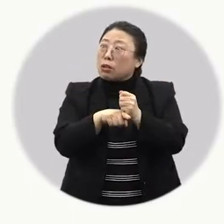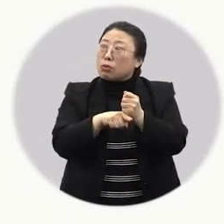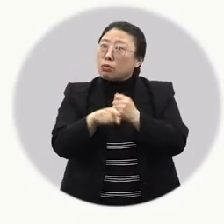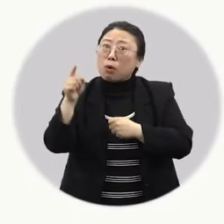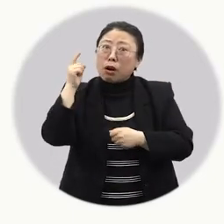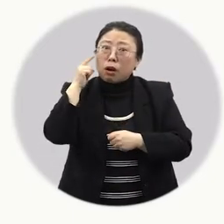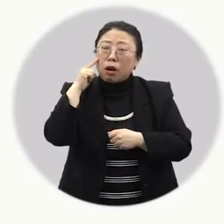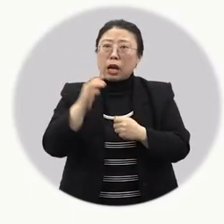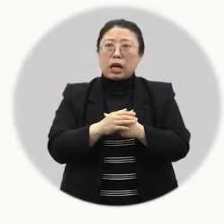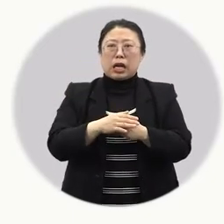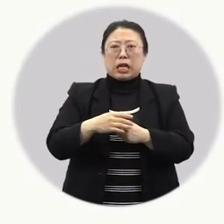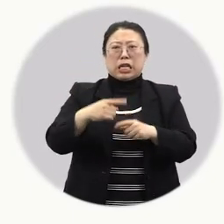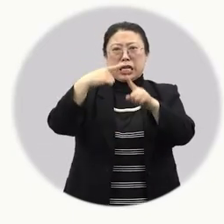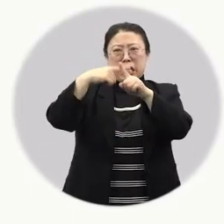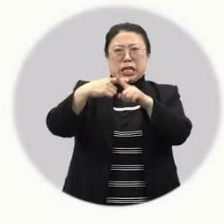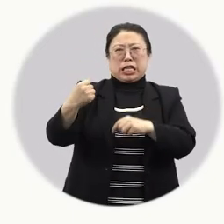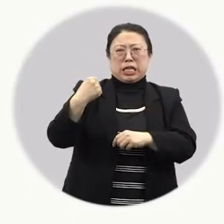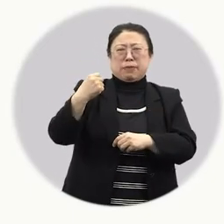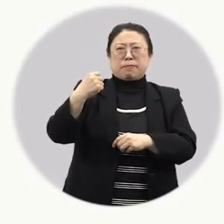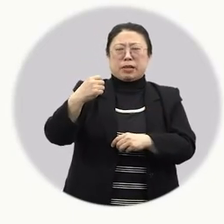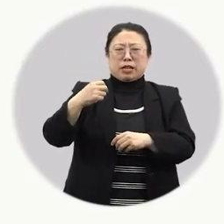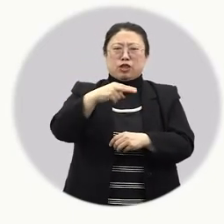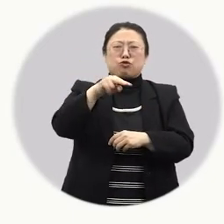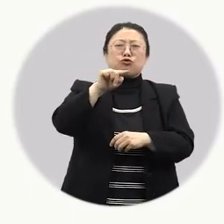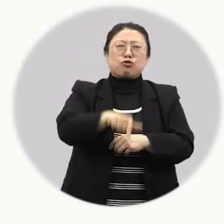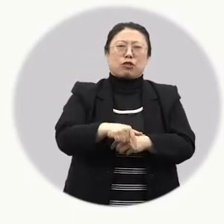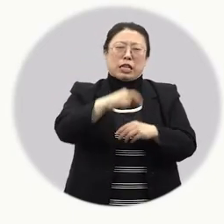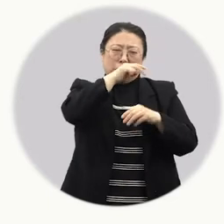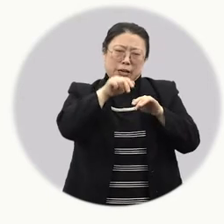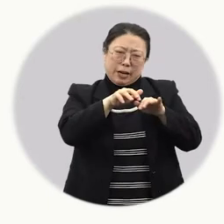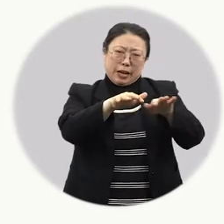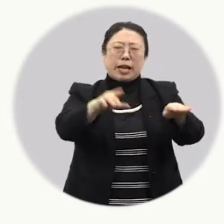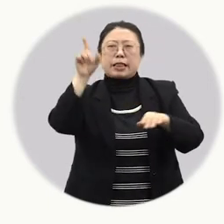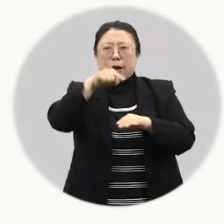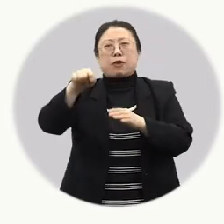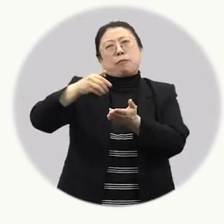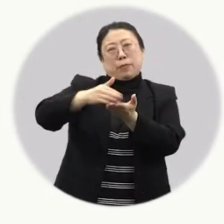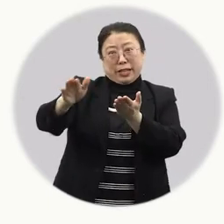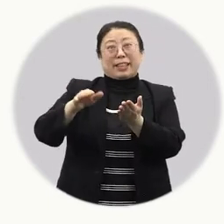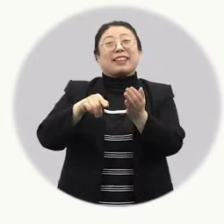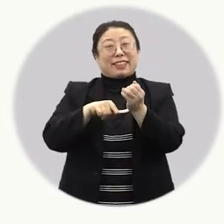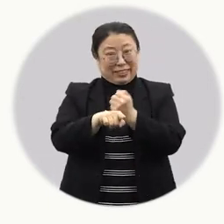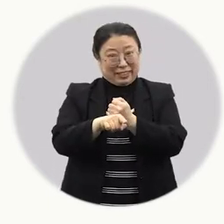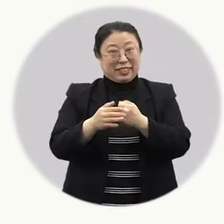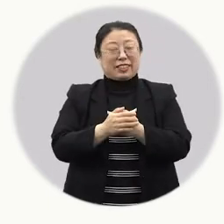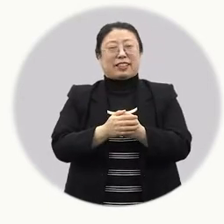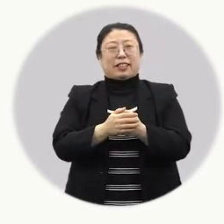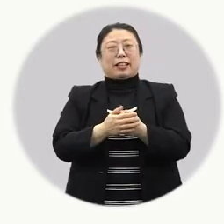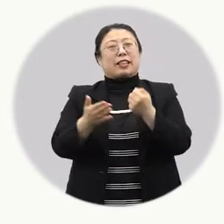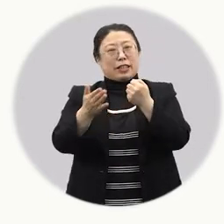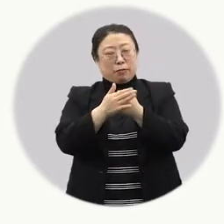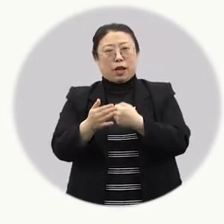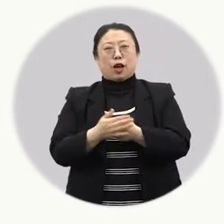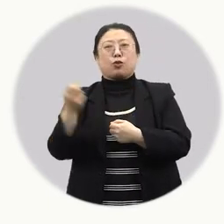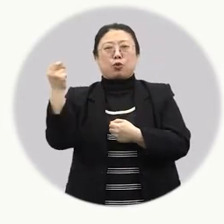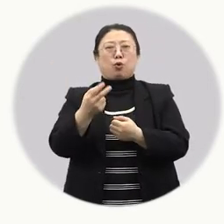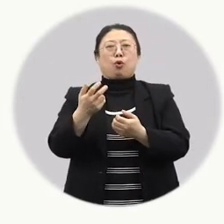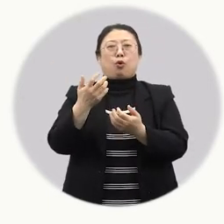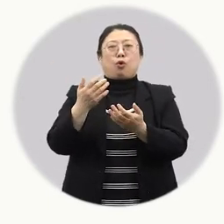어떤 의미가 있는 거예요? 양기가 가득한 쑥이 나쁜 기운을 쫓아준다고 생각했던 거죠.